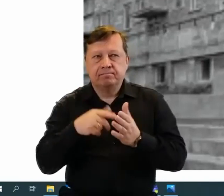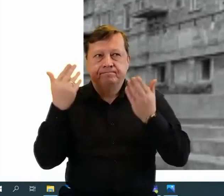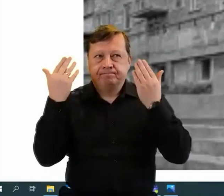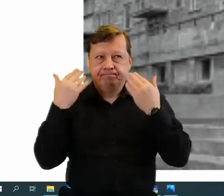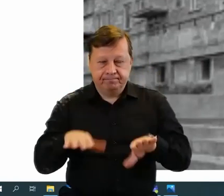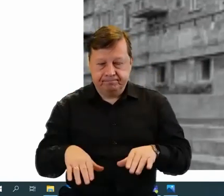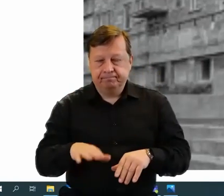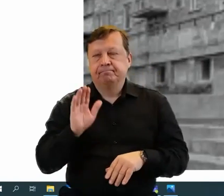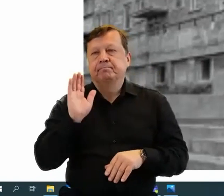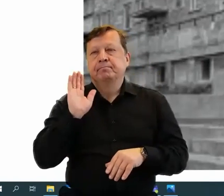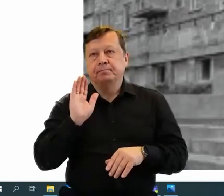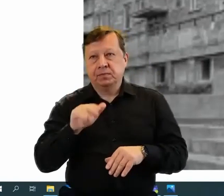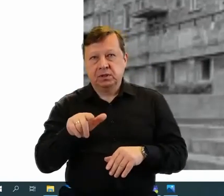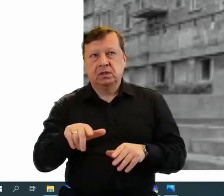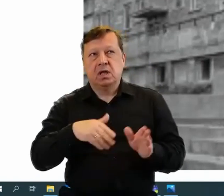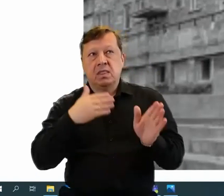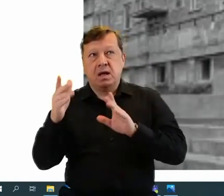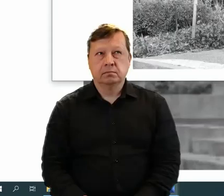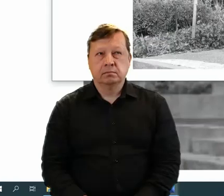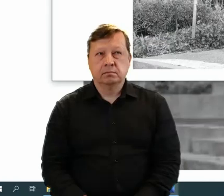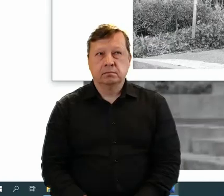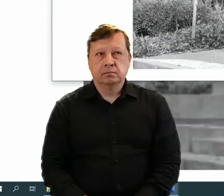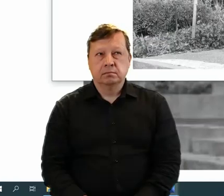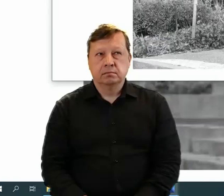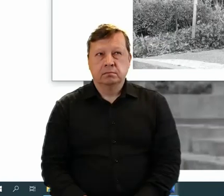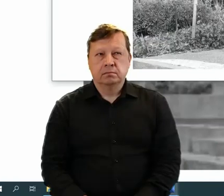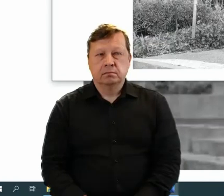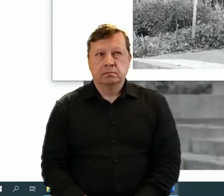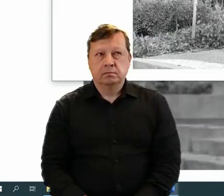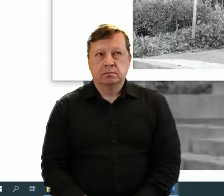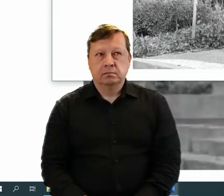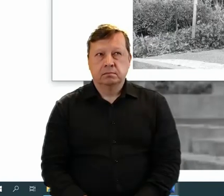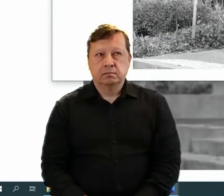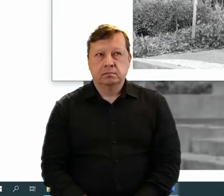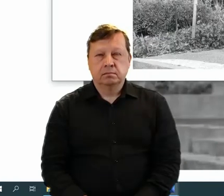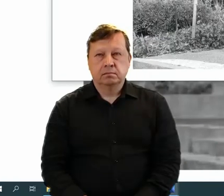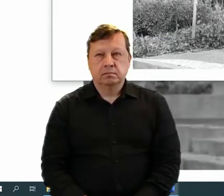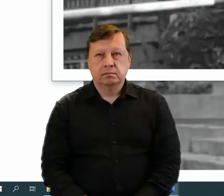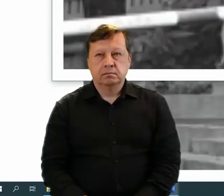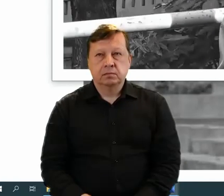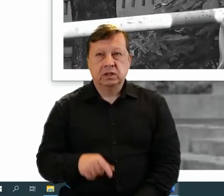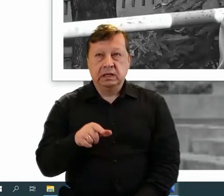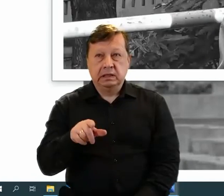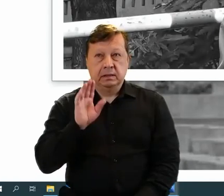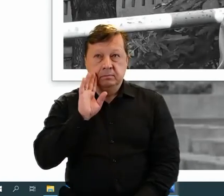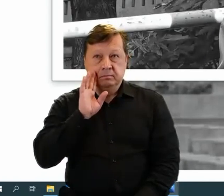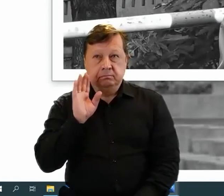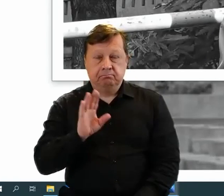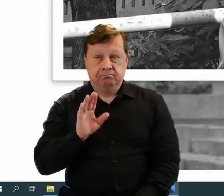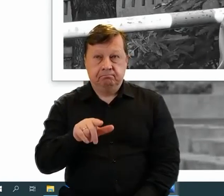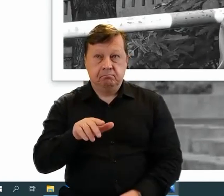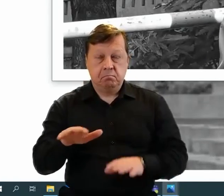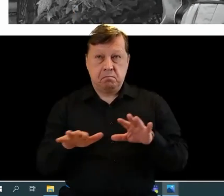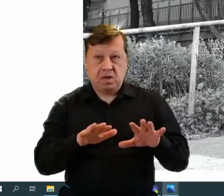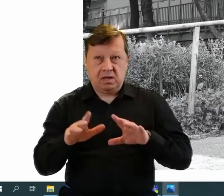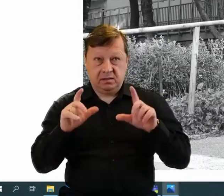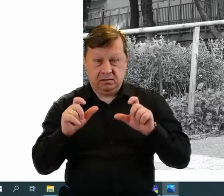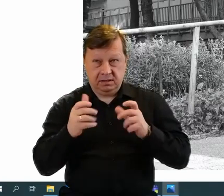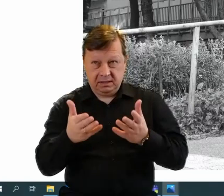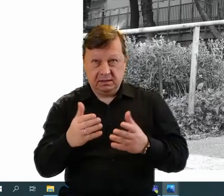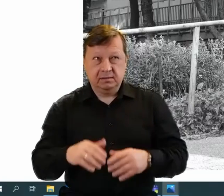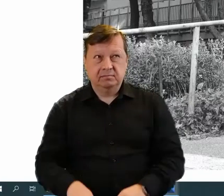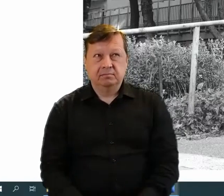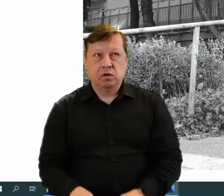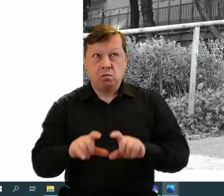powtórzyliśmy to zdjęcie. Mogę poprosić o kolejne. To jest zdjęcie właśnie w tym samym miejscu wykonane. Jest to ten sam budynek.